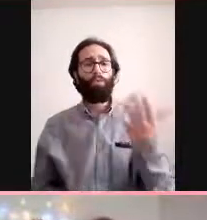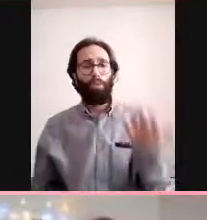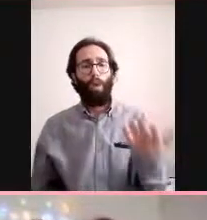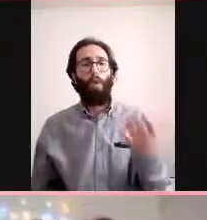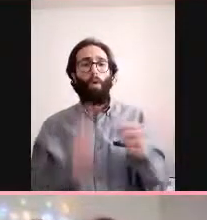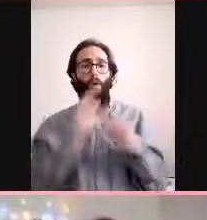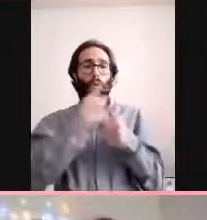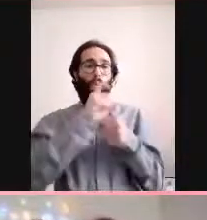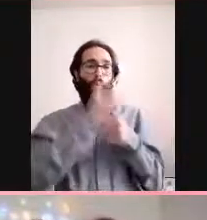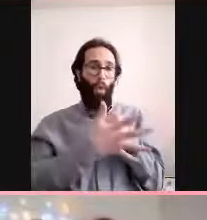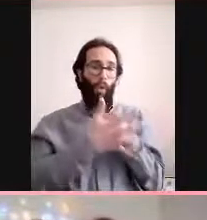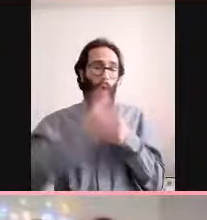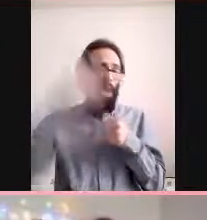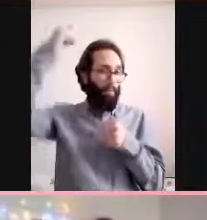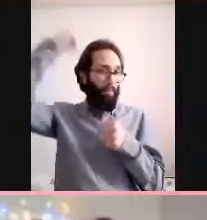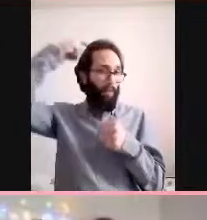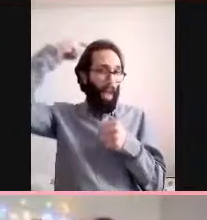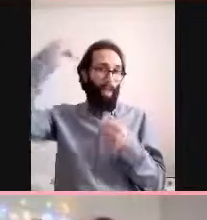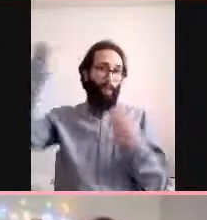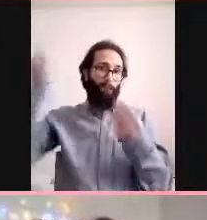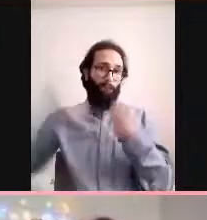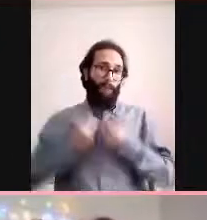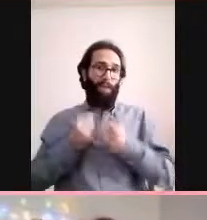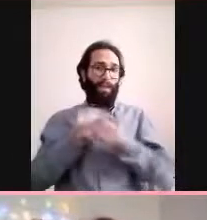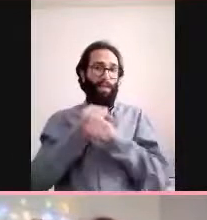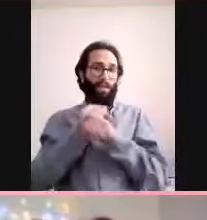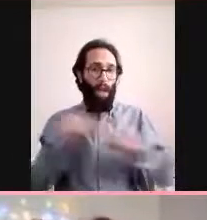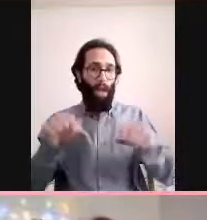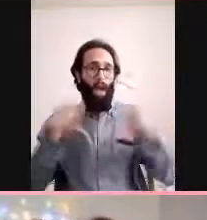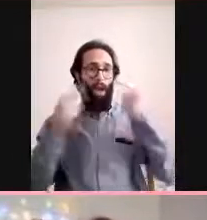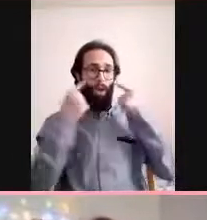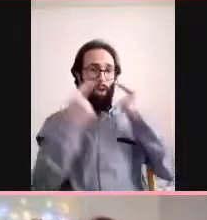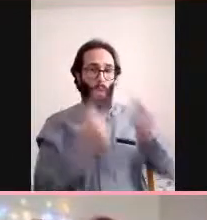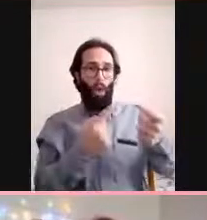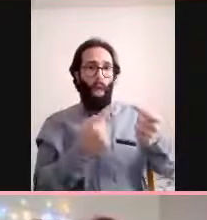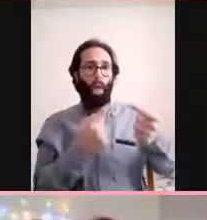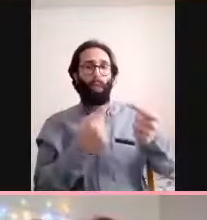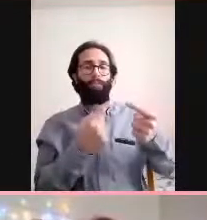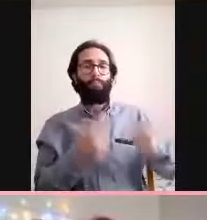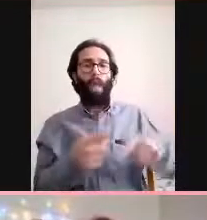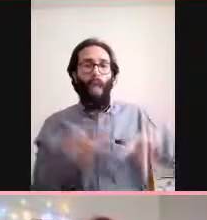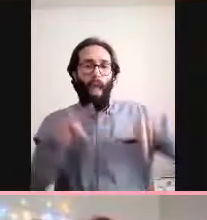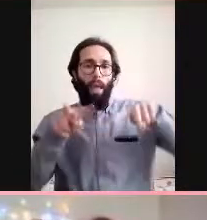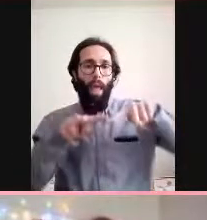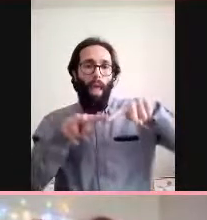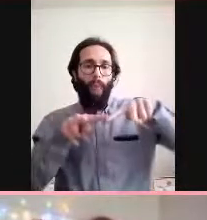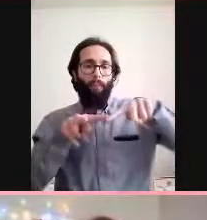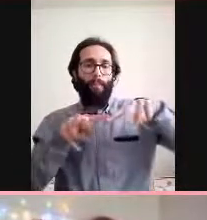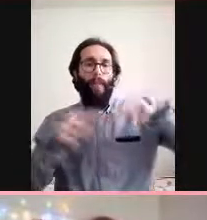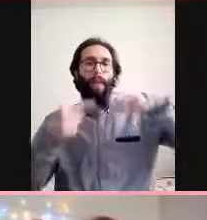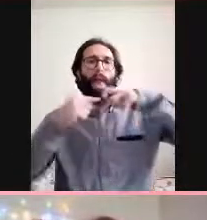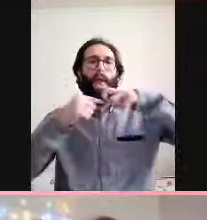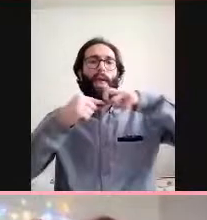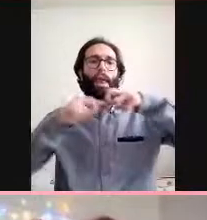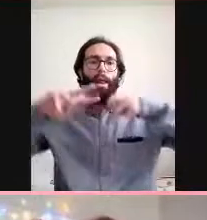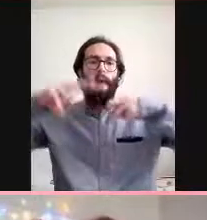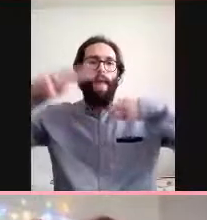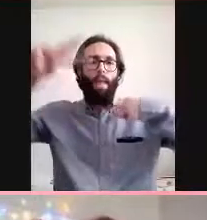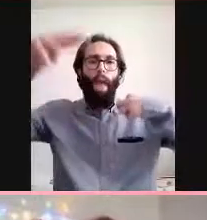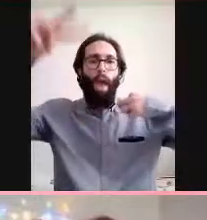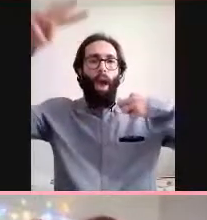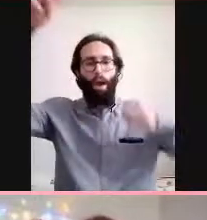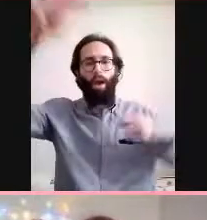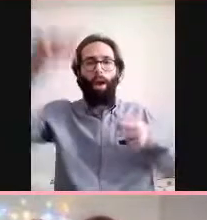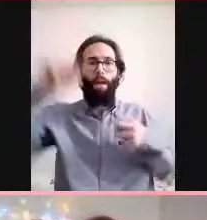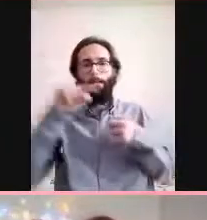mRNA aşılarının virüslerinin mutasyonuna etkisi konusunda endişemiz ne kadar doğru mRNA